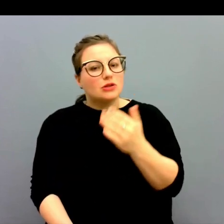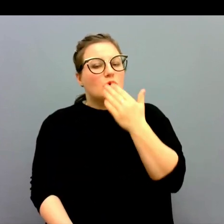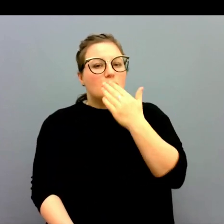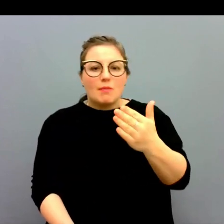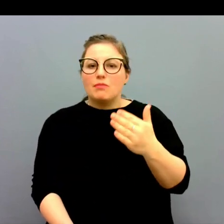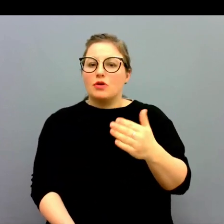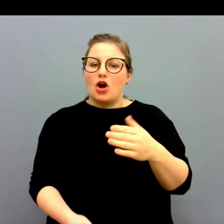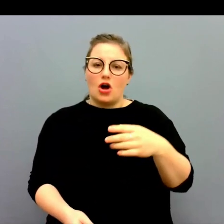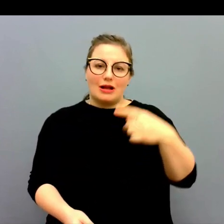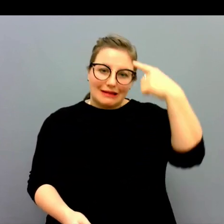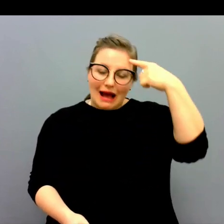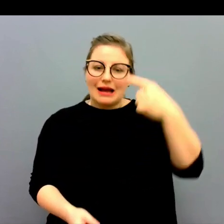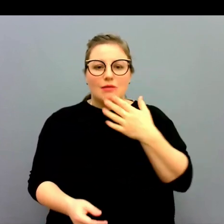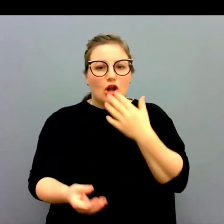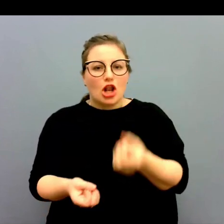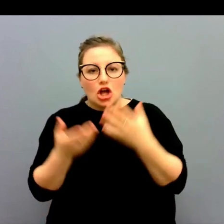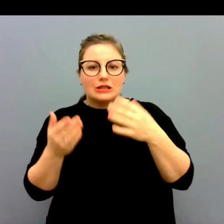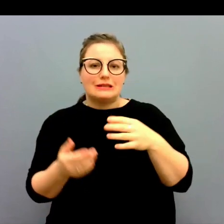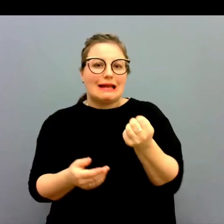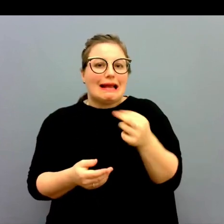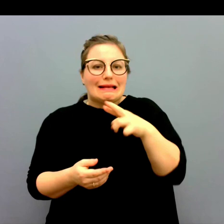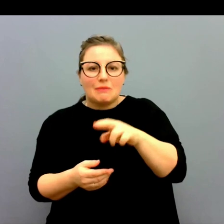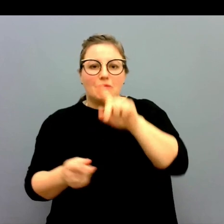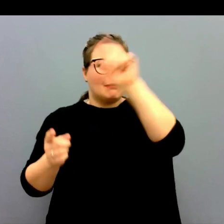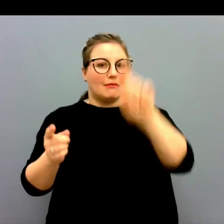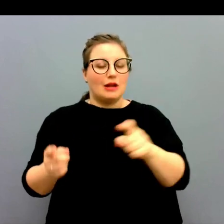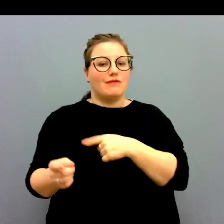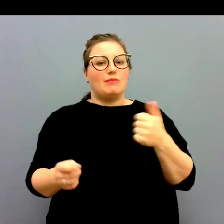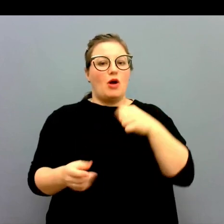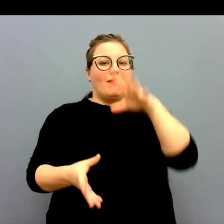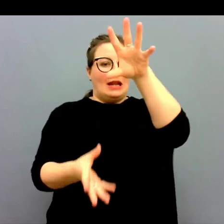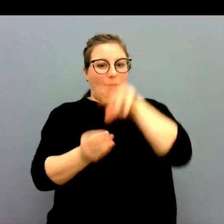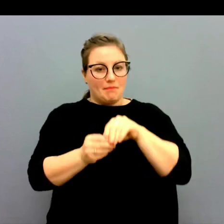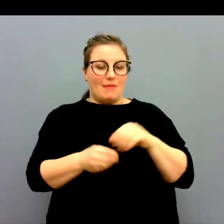exempel där ute. Och de behöver vi ta tillvara på.